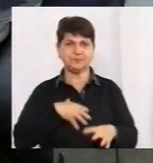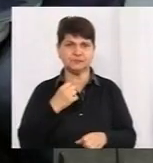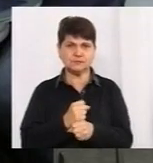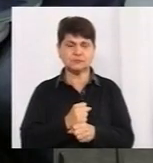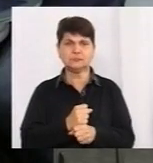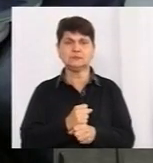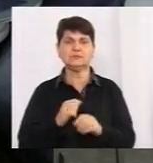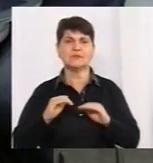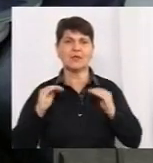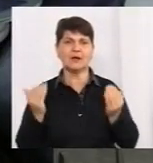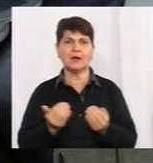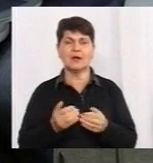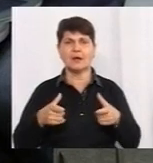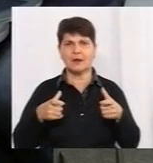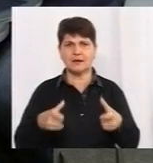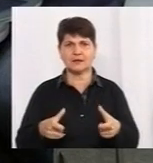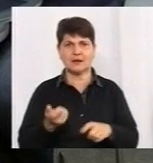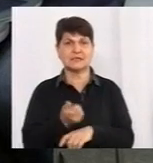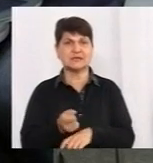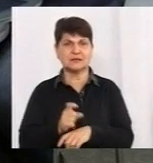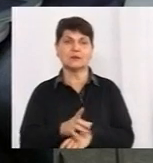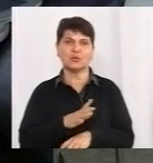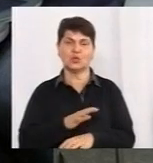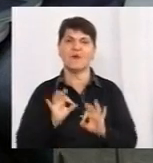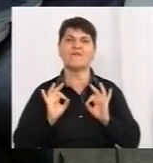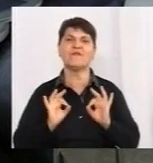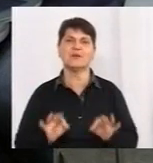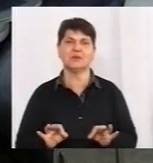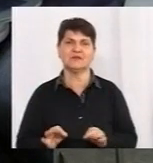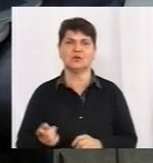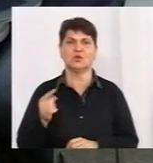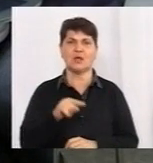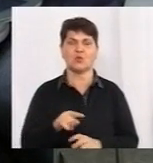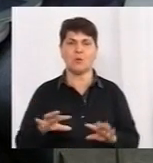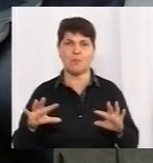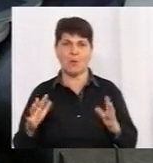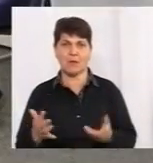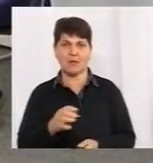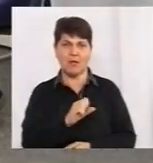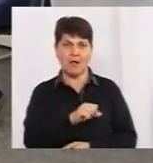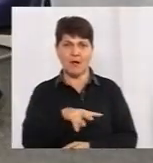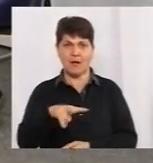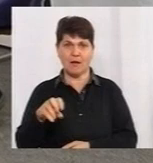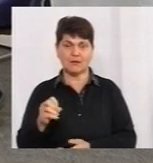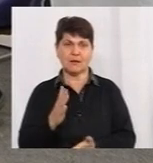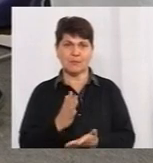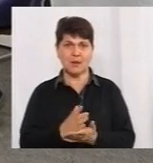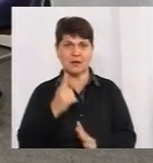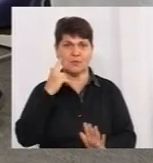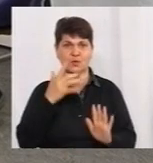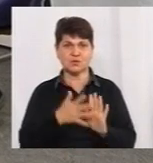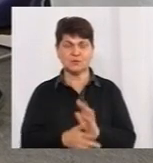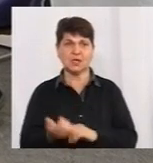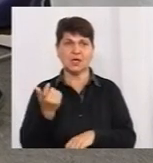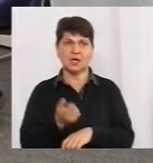навіть занадто жорсткого, воно було виправдано на той момент. Але це, маємо розуміти, що це